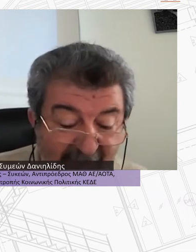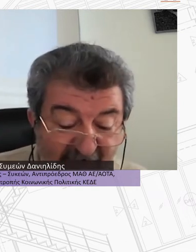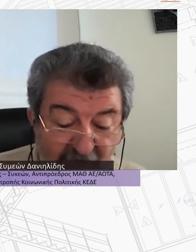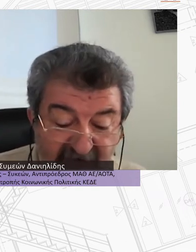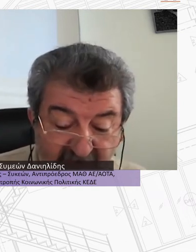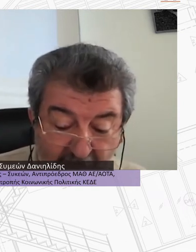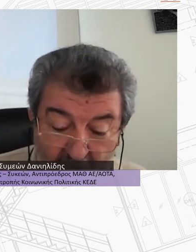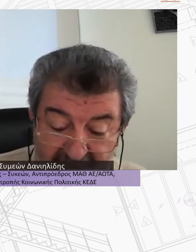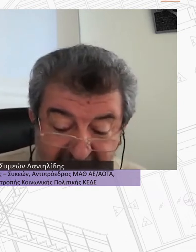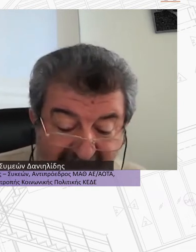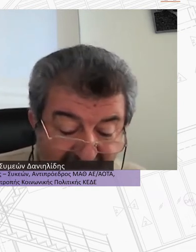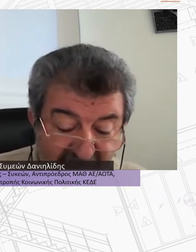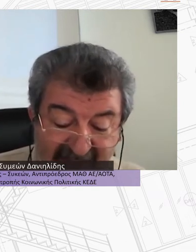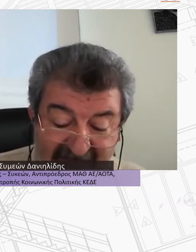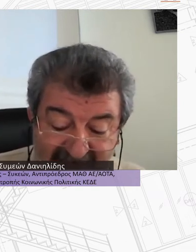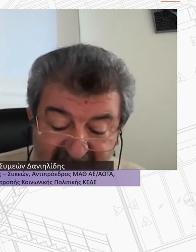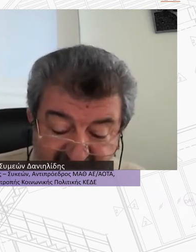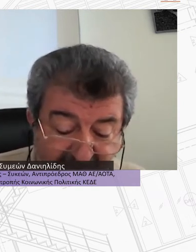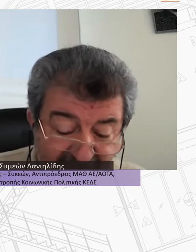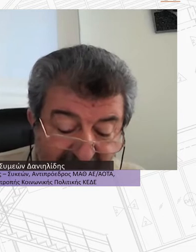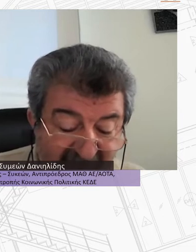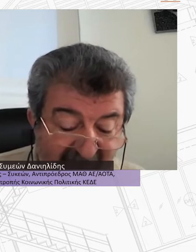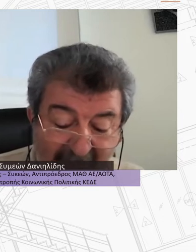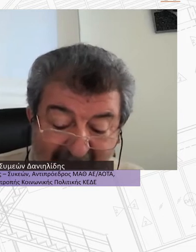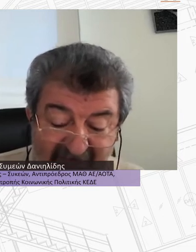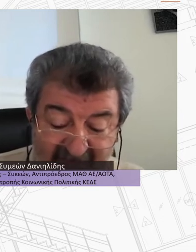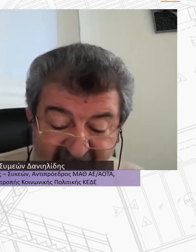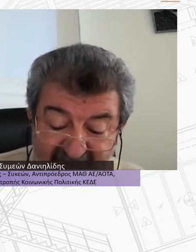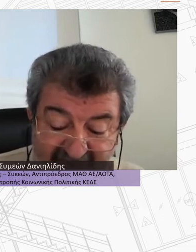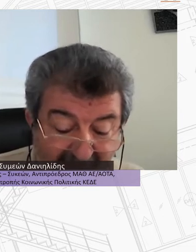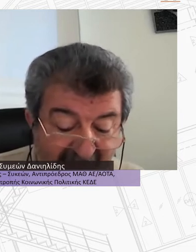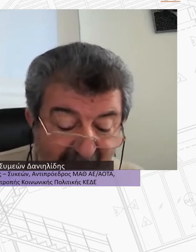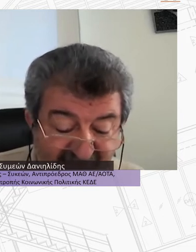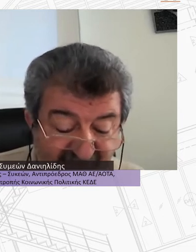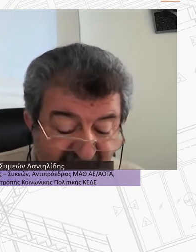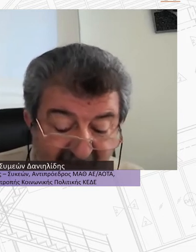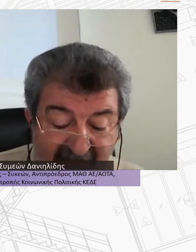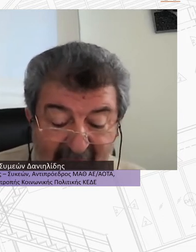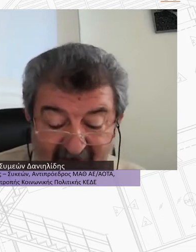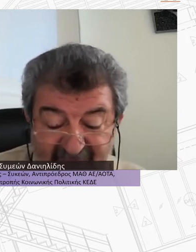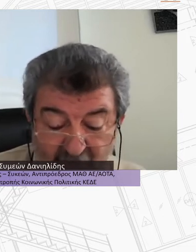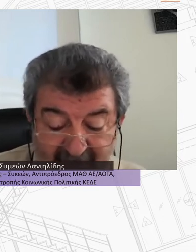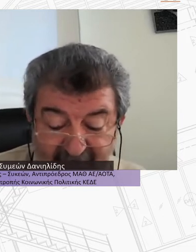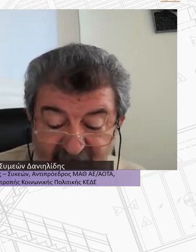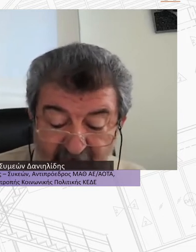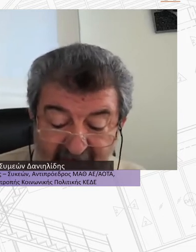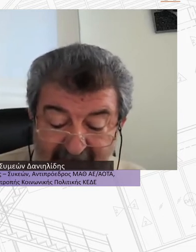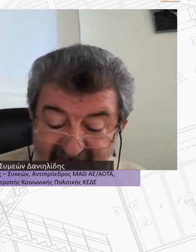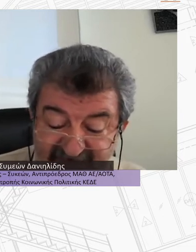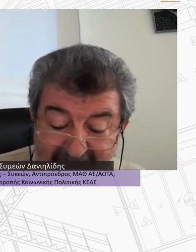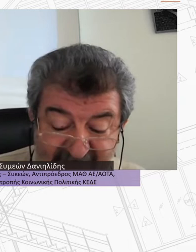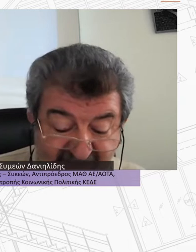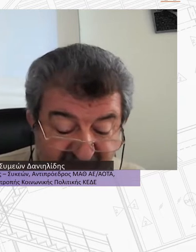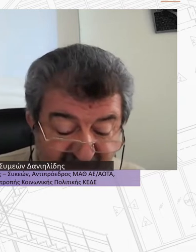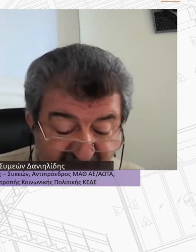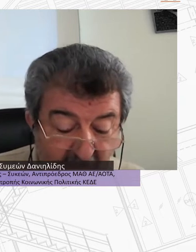Ελπίζω το κεντρικό κράτος να αντιληφθεί και να πάρει την ευκαιρία επίσης επαναφέρουμε το θέμα